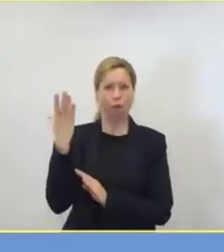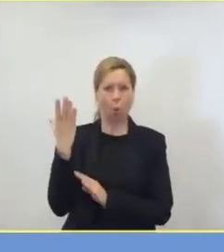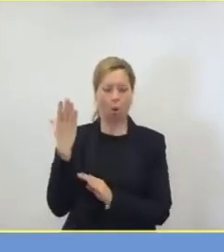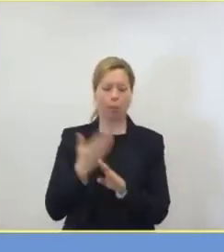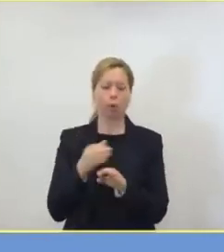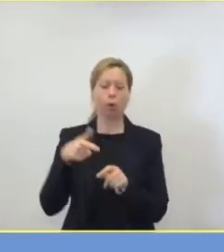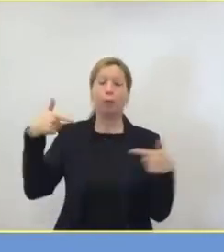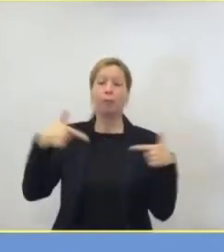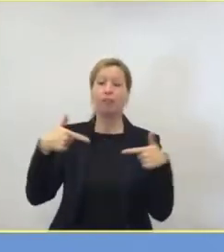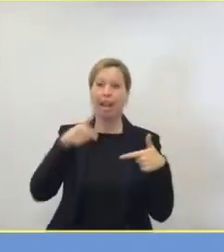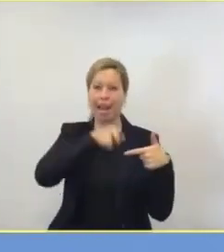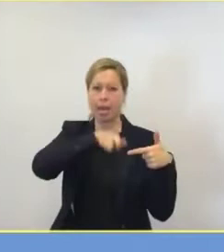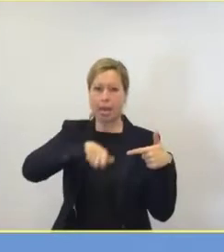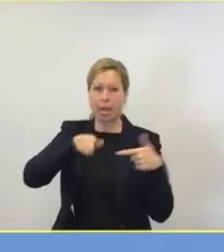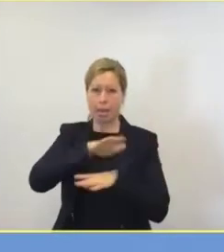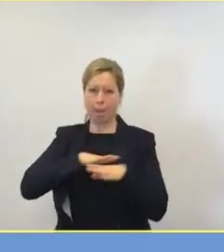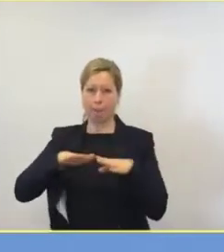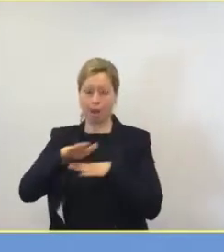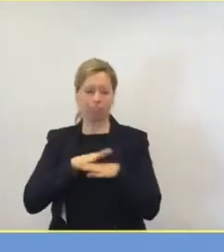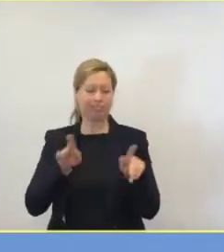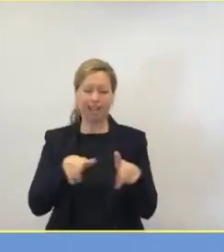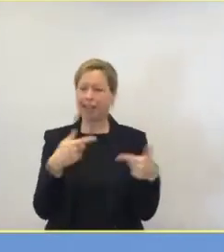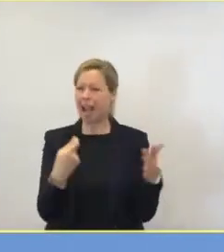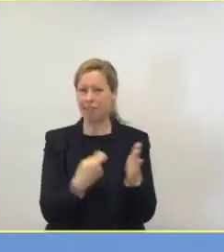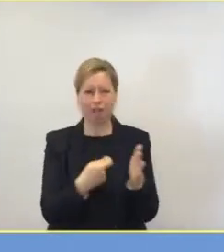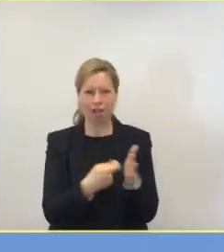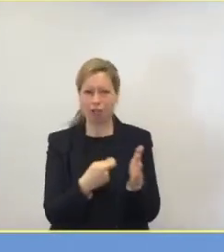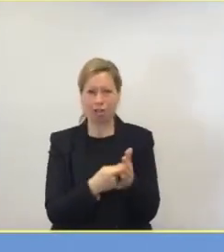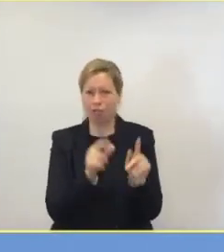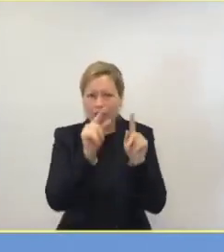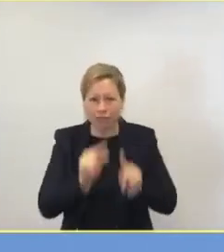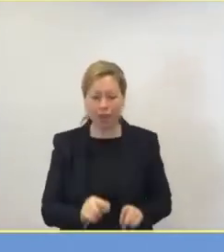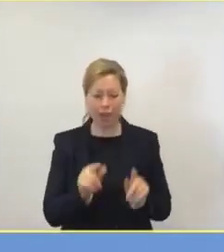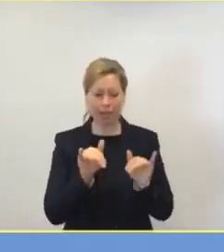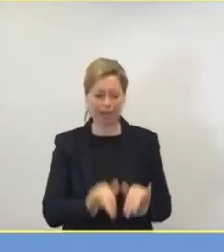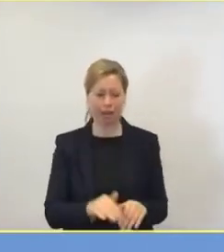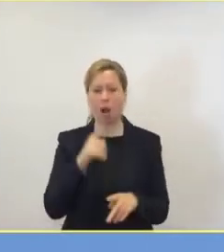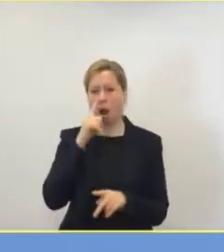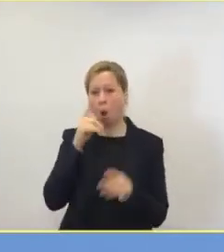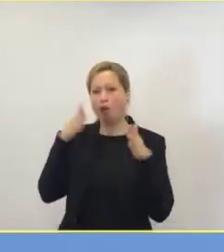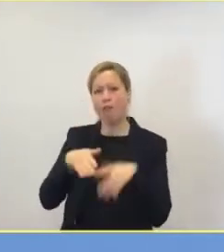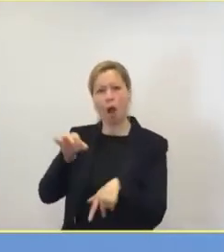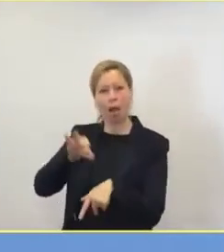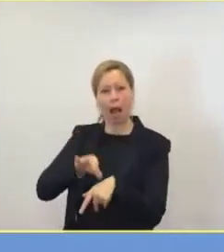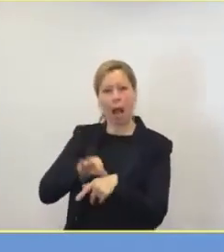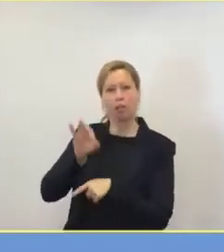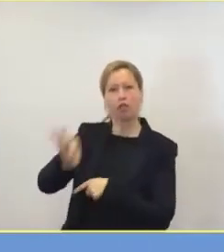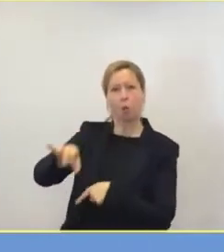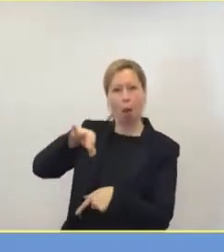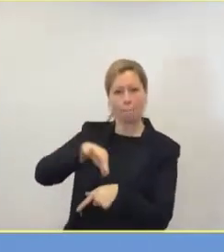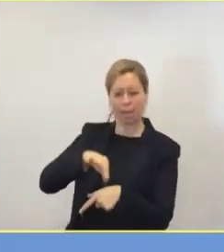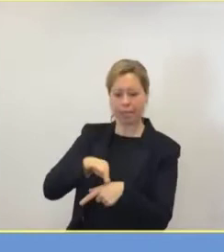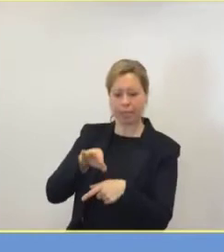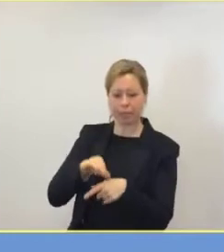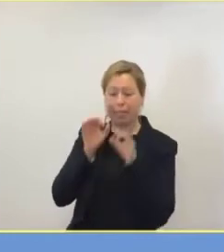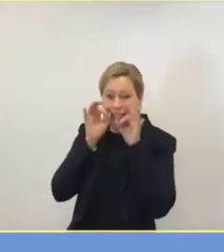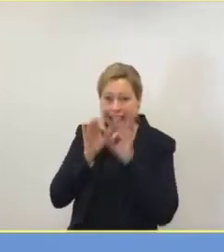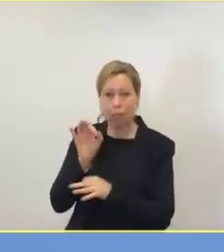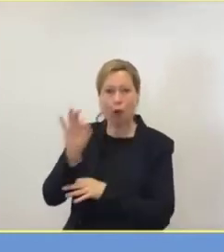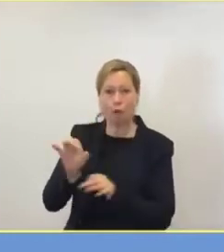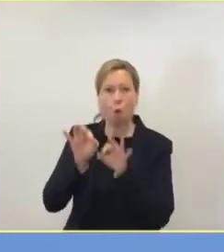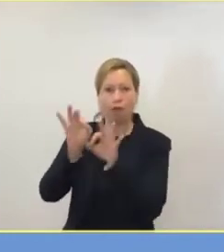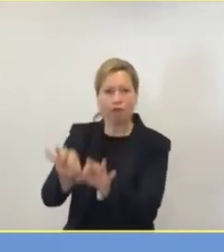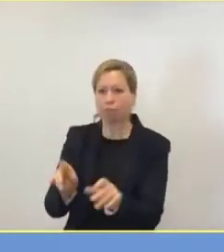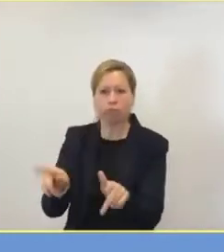bei Infektiologie ist weiterhin kein Facharzt in der Medizin. Es gibt einen Facharzt für Herzkrankheiten, Lungenkrankheiten,